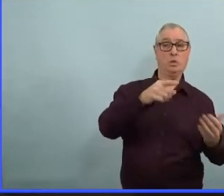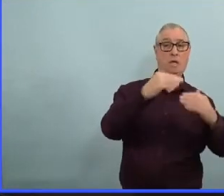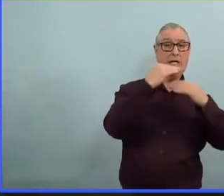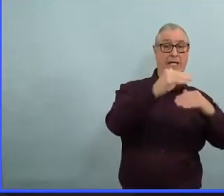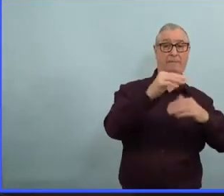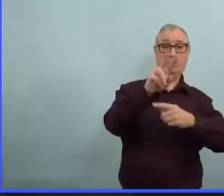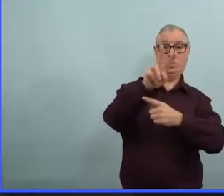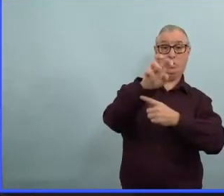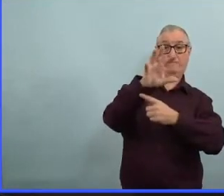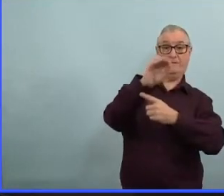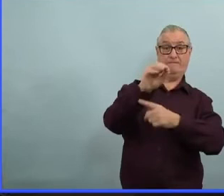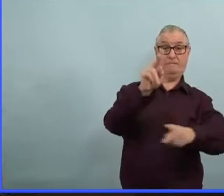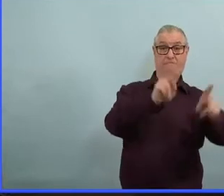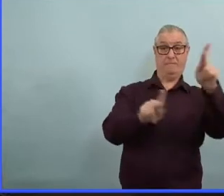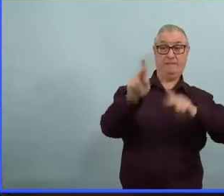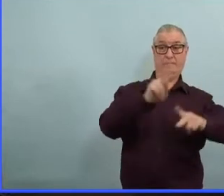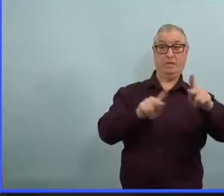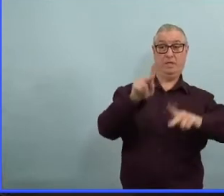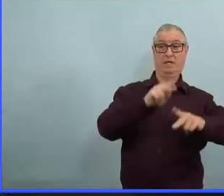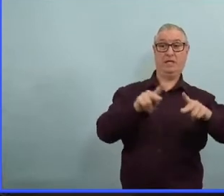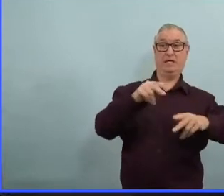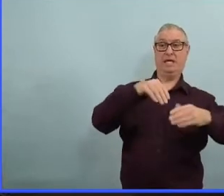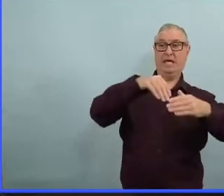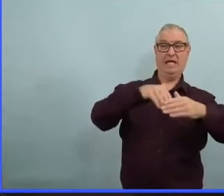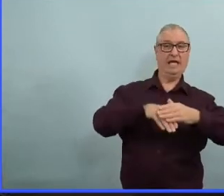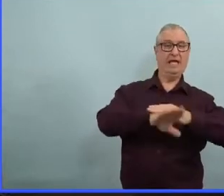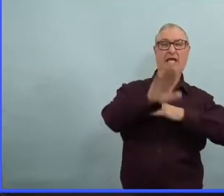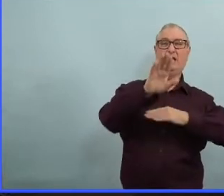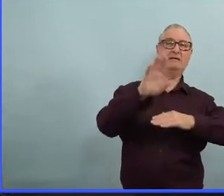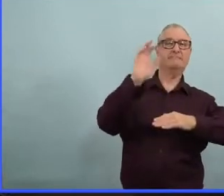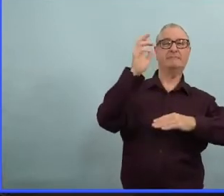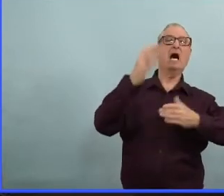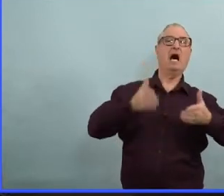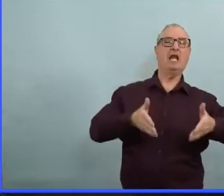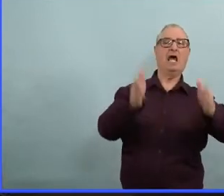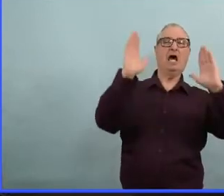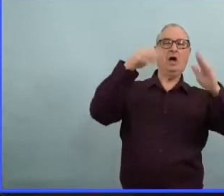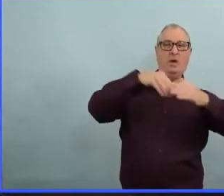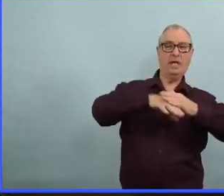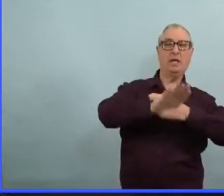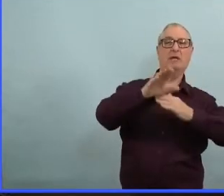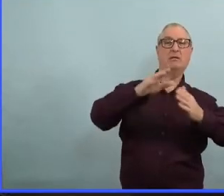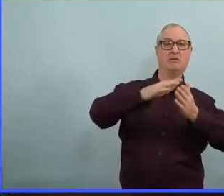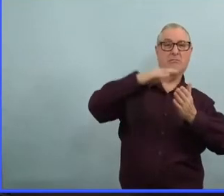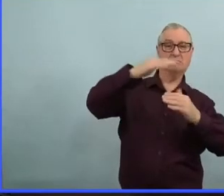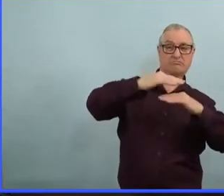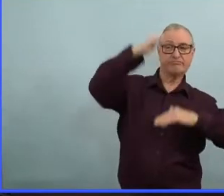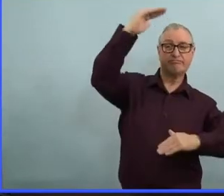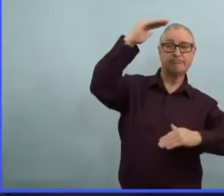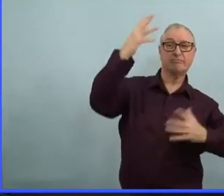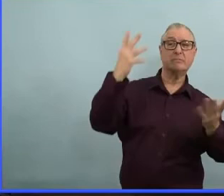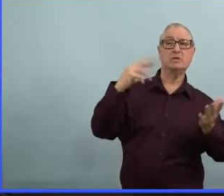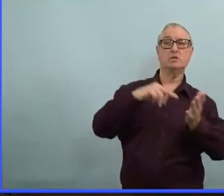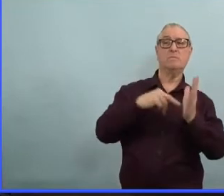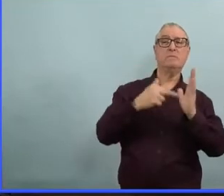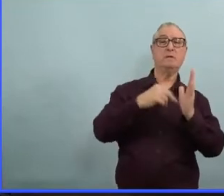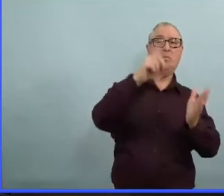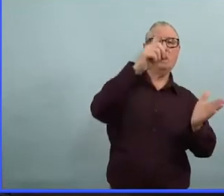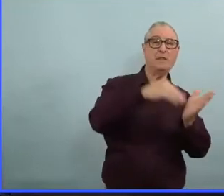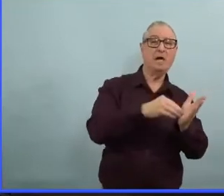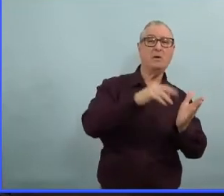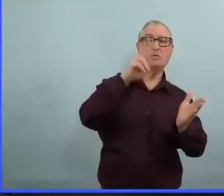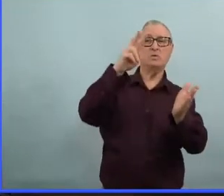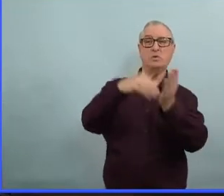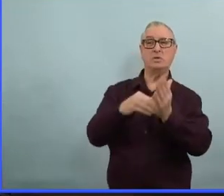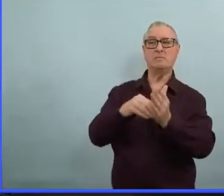maintenant, vous allez avoir des milliers de personnes dans des grands endroits, comme les casinos, l'arène des